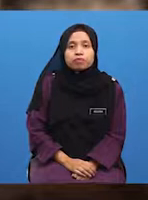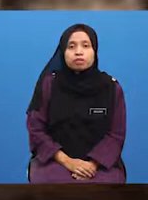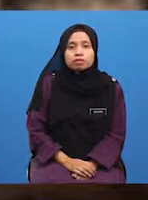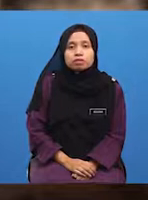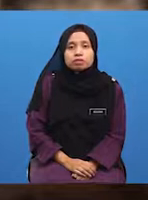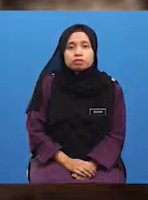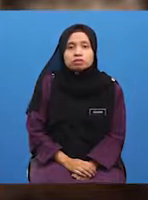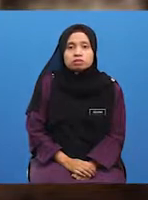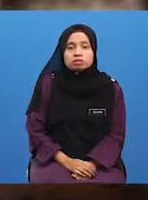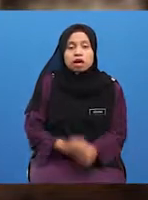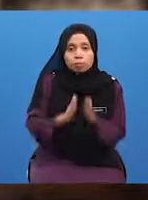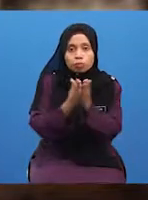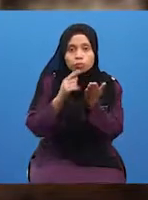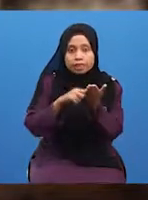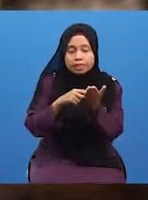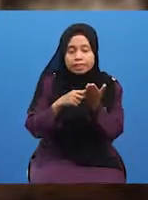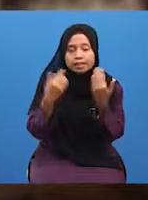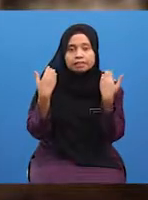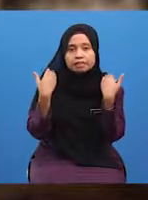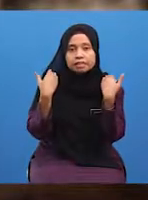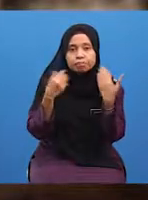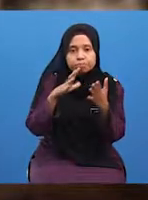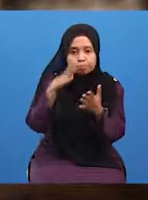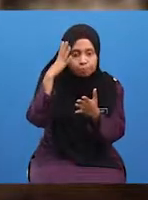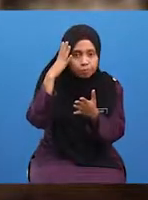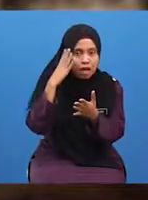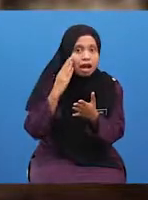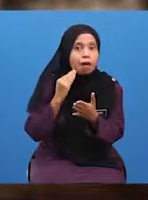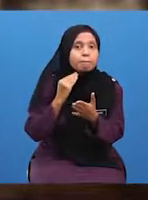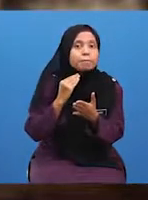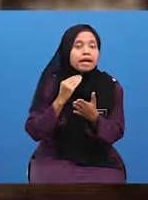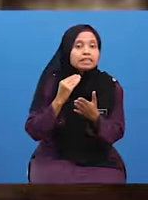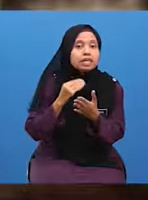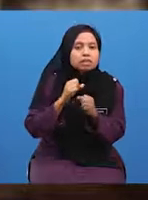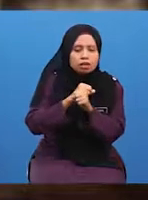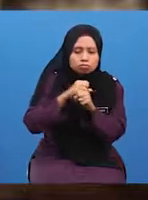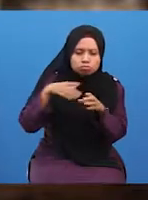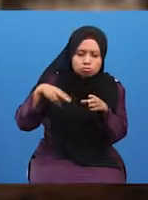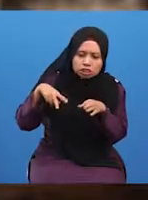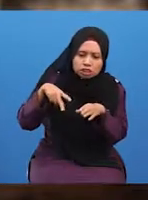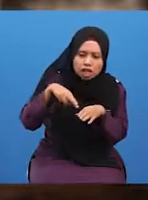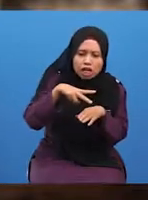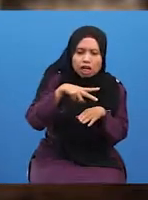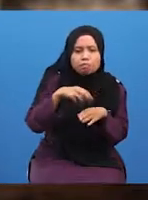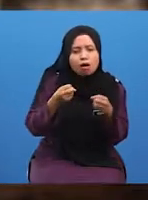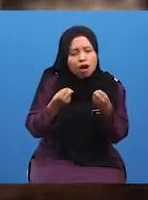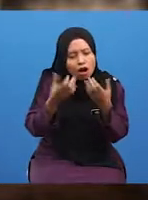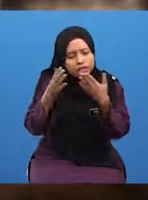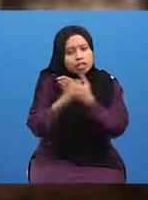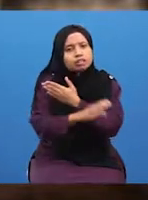Buku ini mengisahkan pengalaman beliau yang menjelajah banyak negara